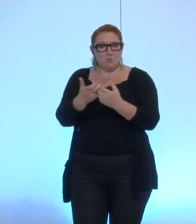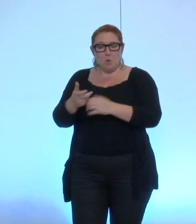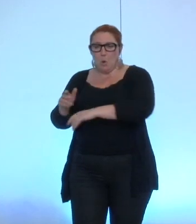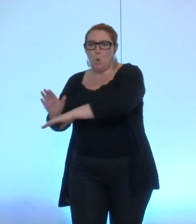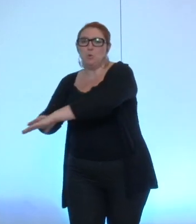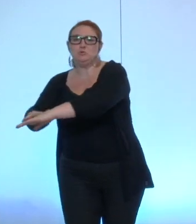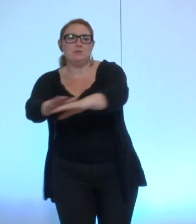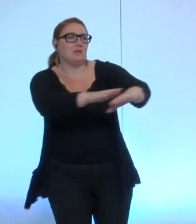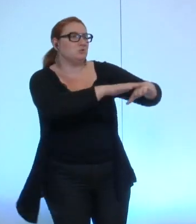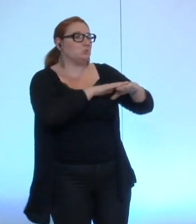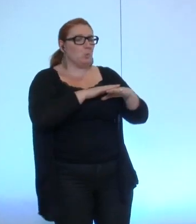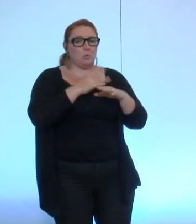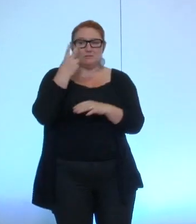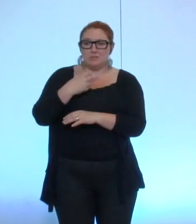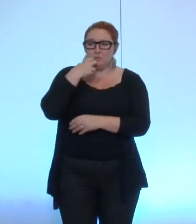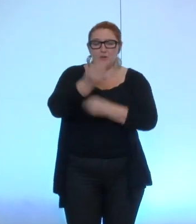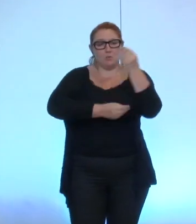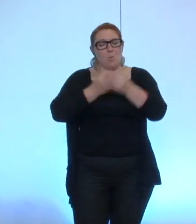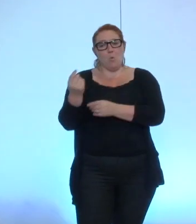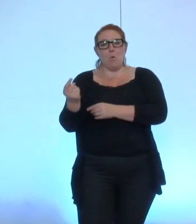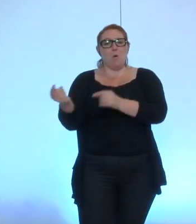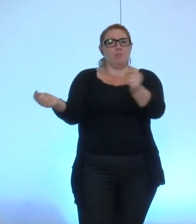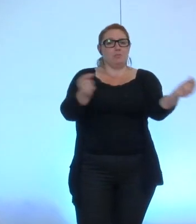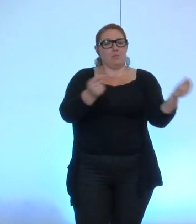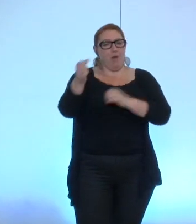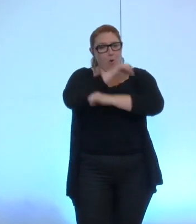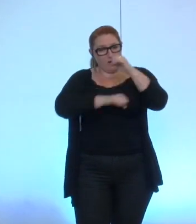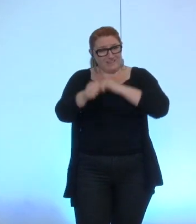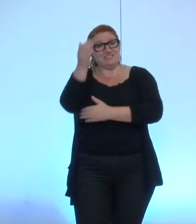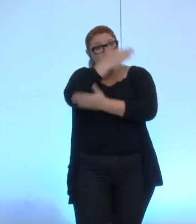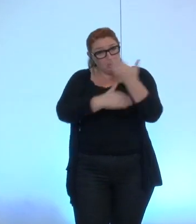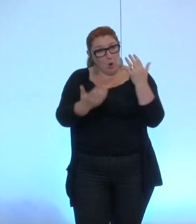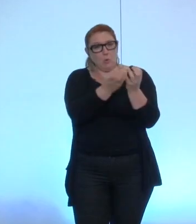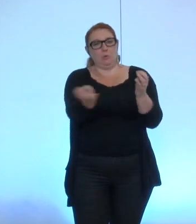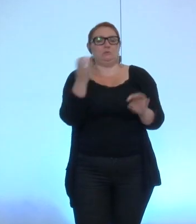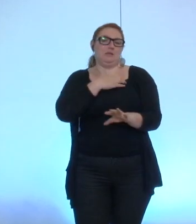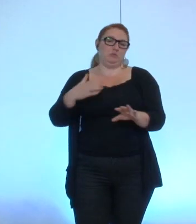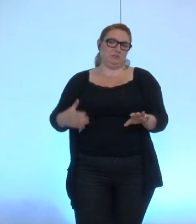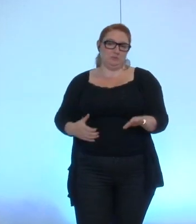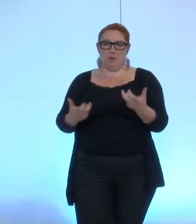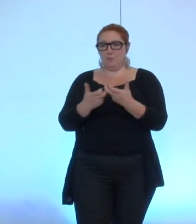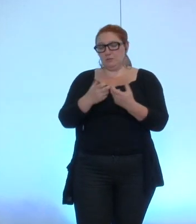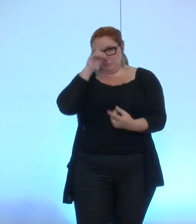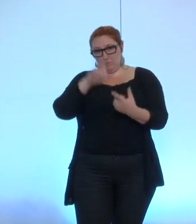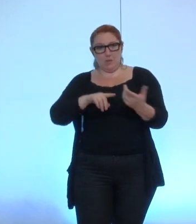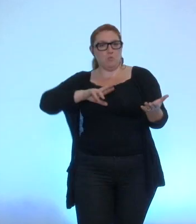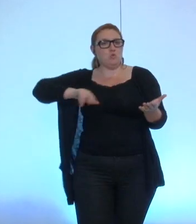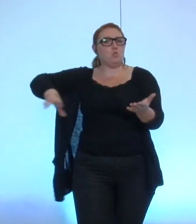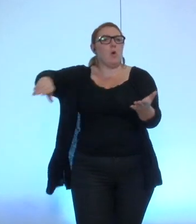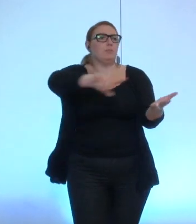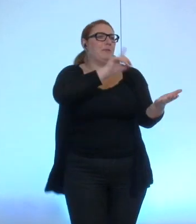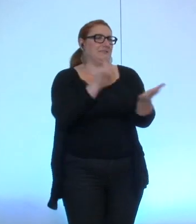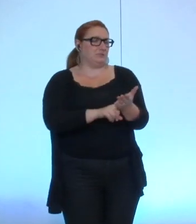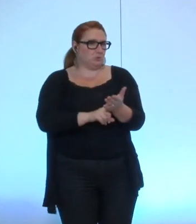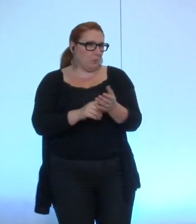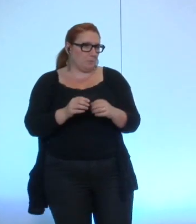ou encore l'organisation de débats en Conseil municipal liés aux droits de pétition que vous aviez porté pendant